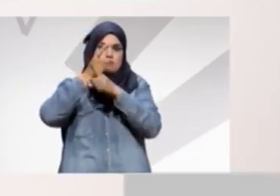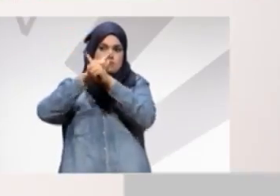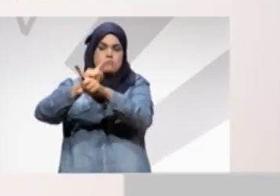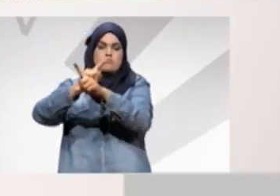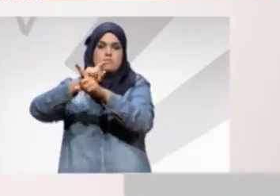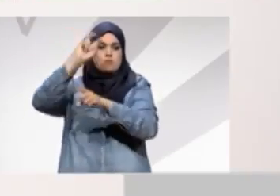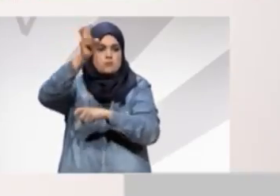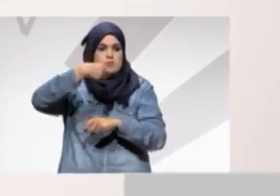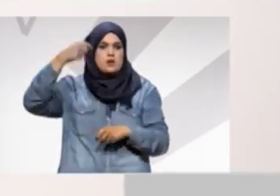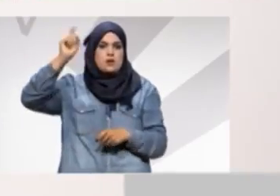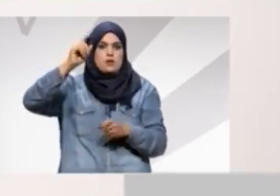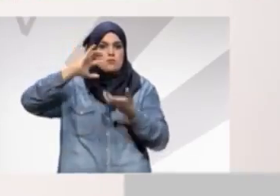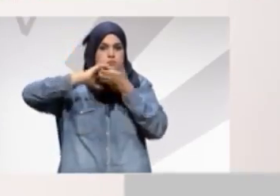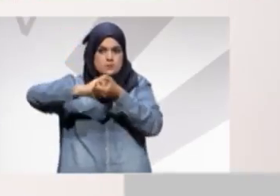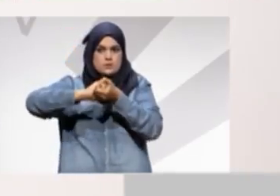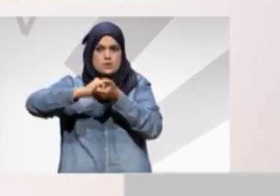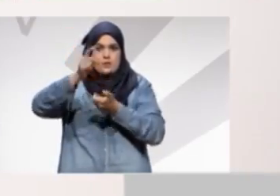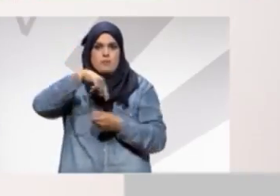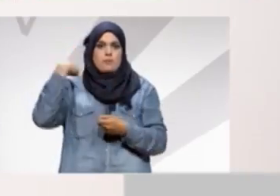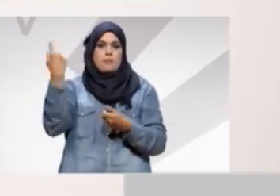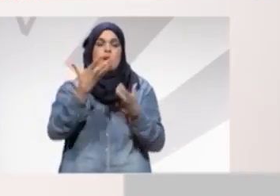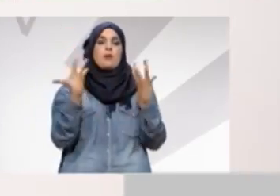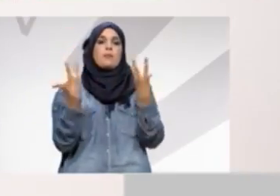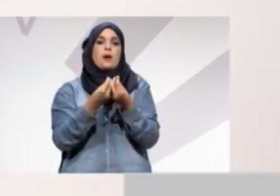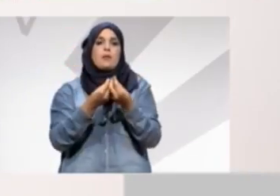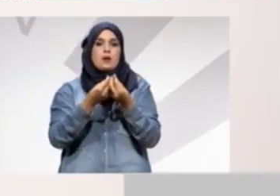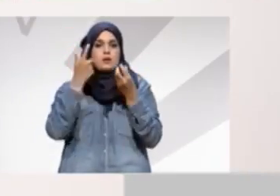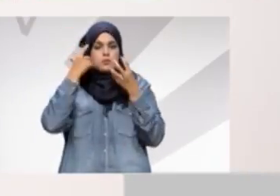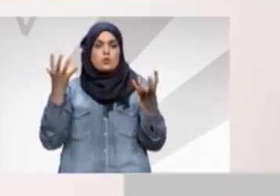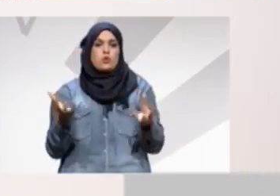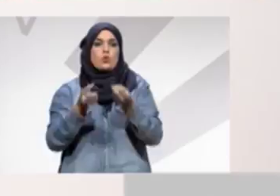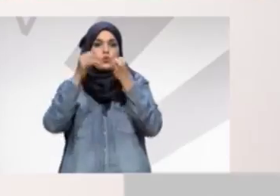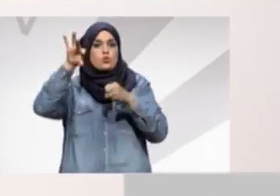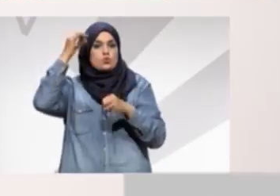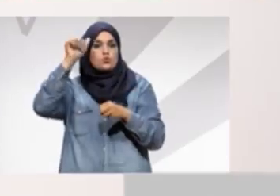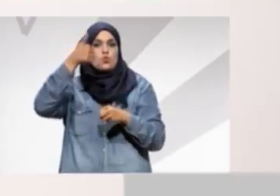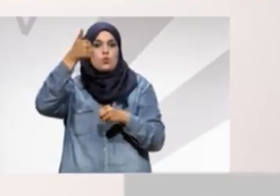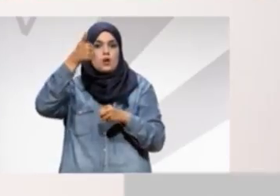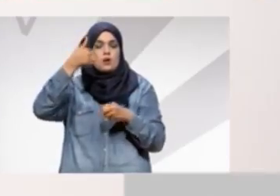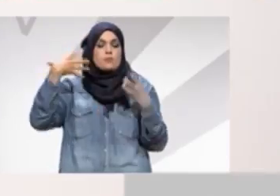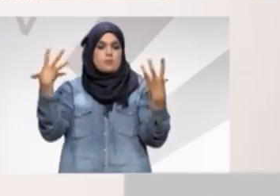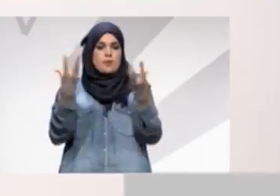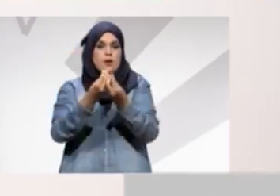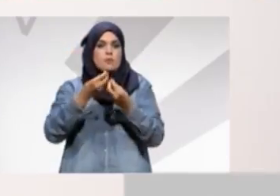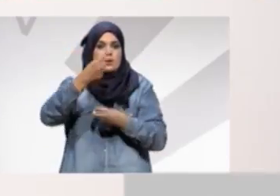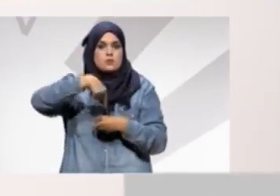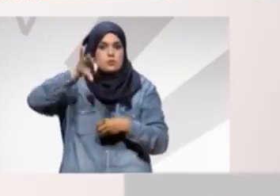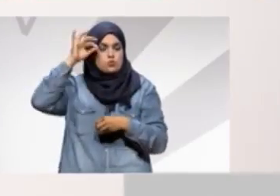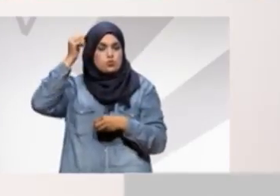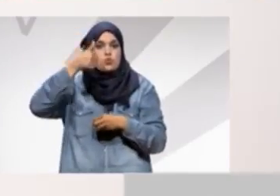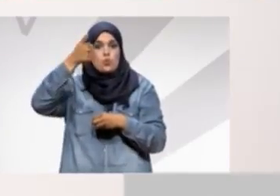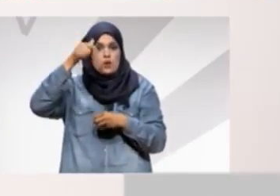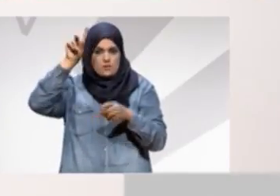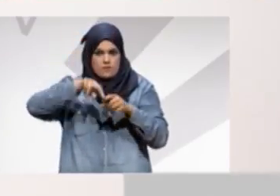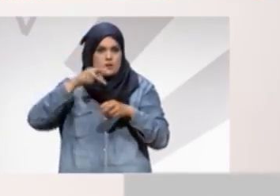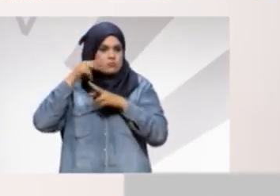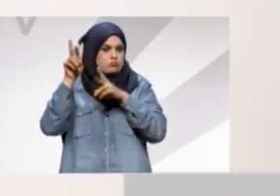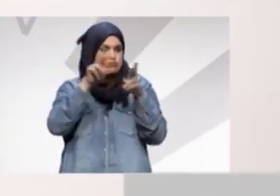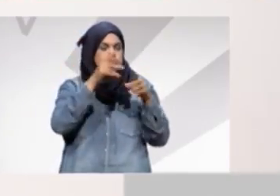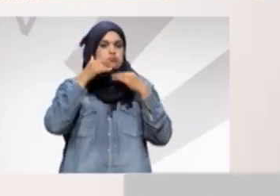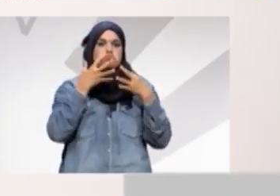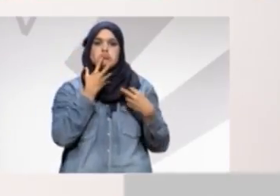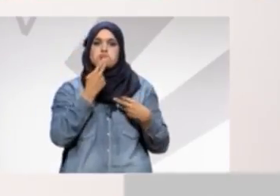الكل يدينا بيدينا بعضنا ومع بعضنا بش ننقضوا تونس واحد مع بعضنا بش نجعلوا منتونس واحد جنة اتأكدوا